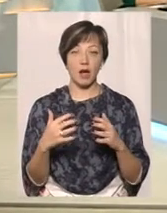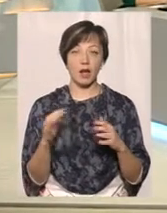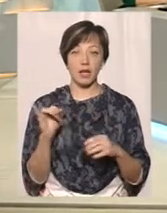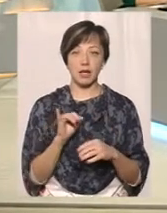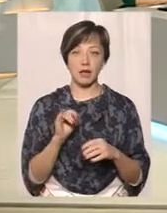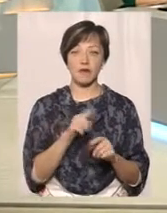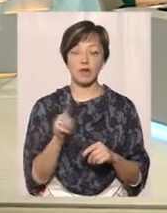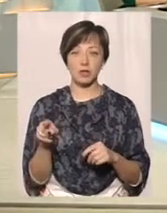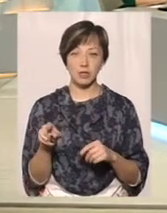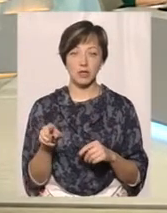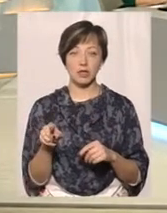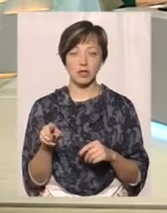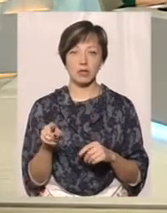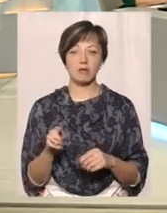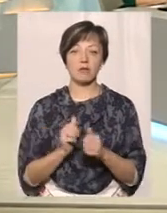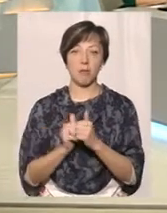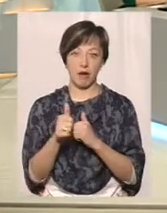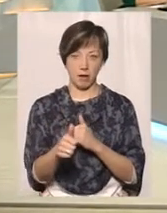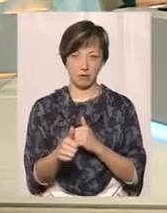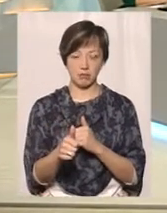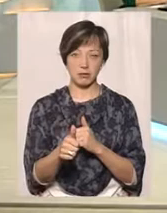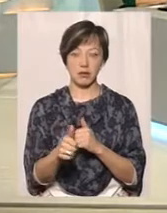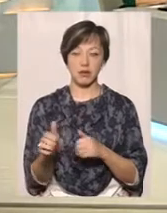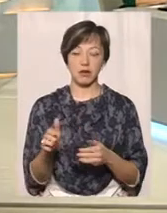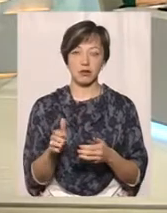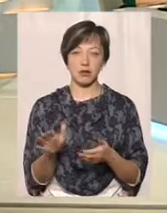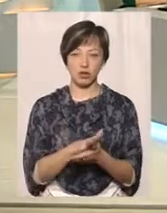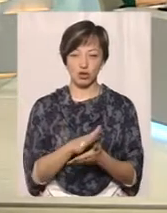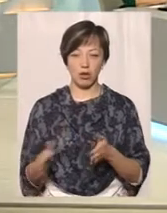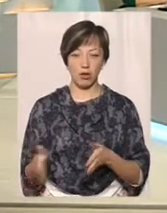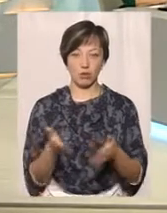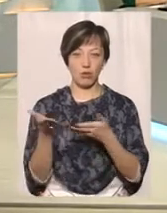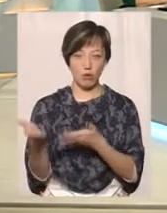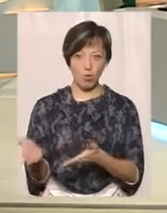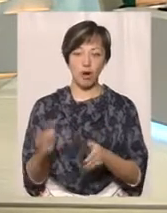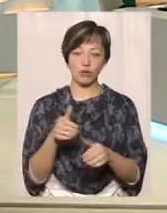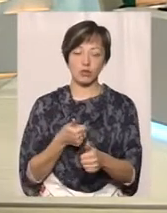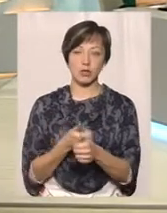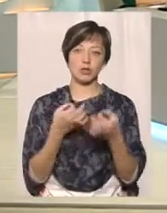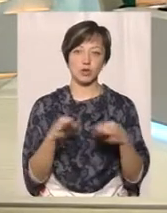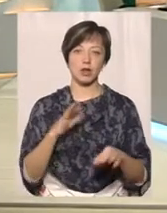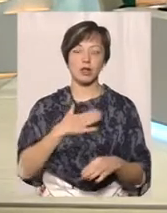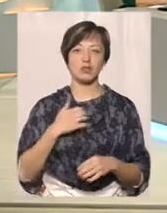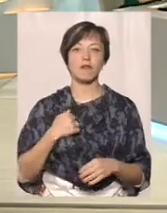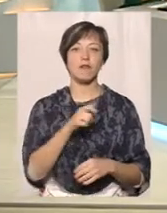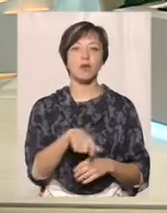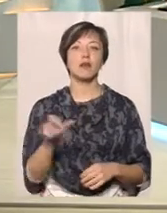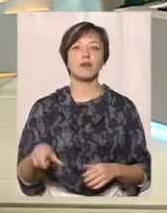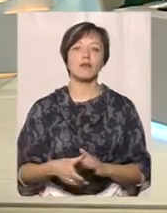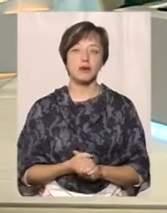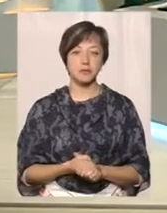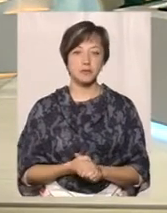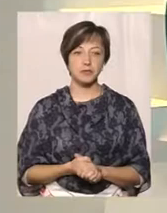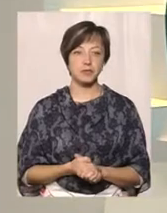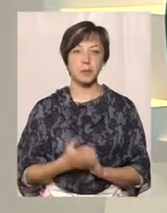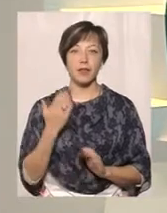І вони йшли вперед, розчищали дорогу, а тоді тільки допускали наших воїнів. Пані